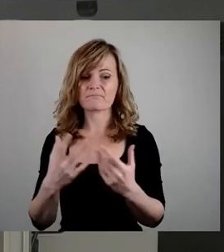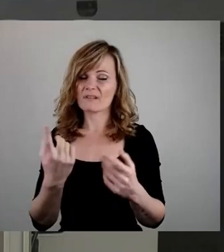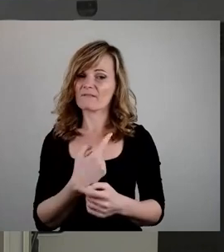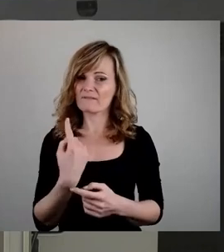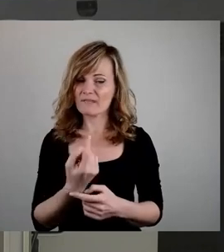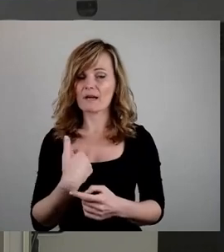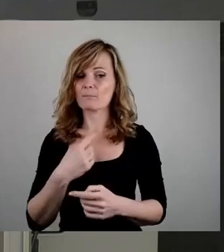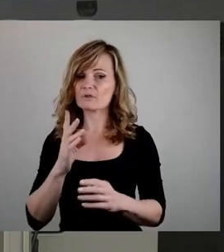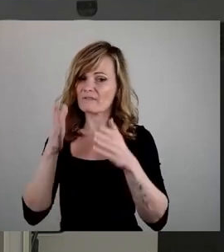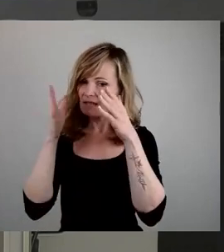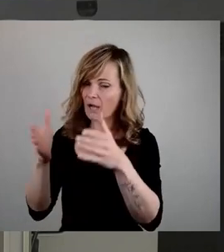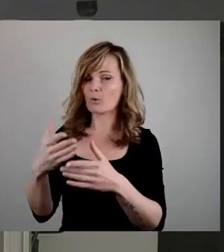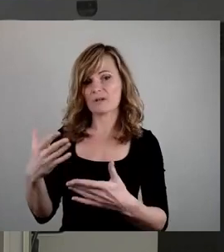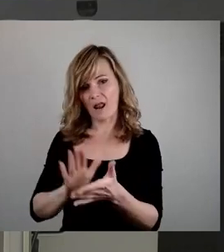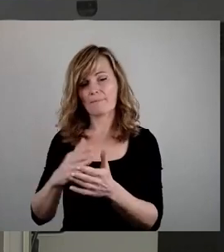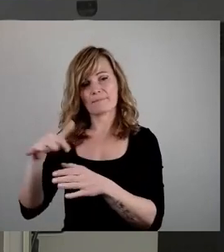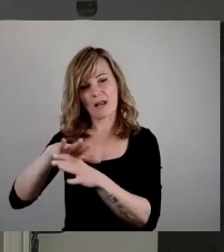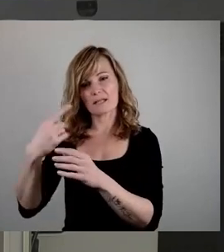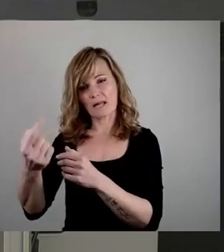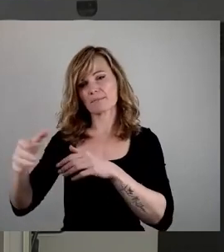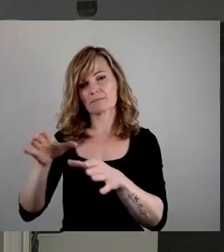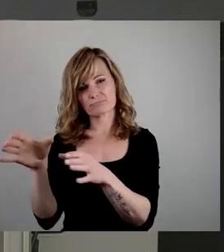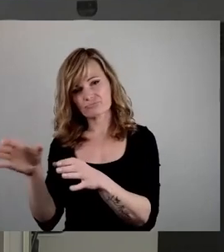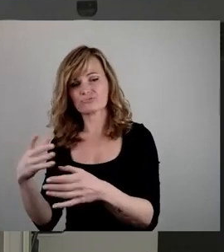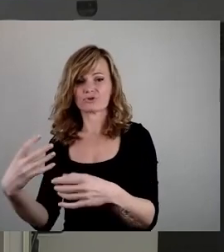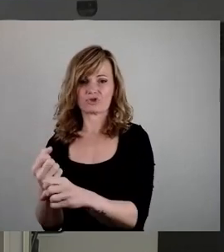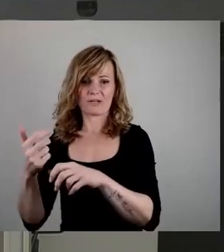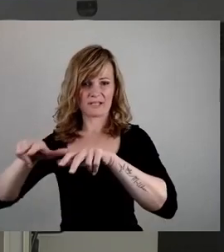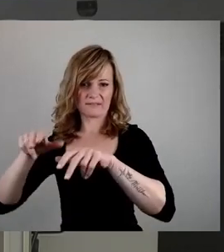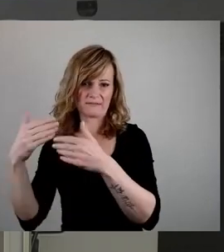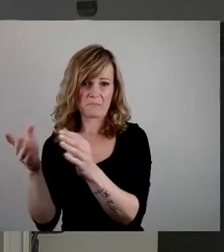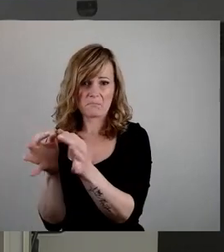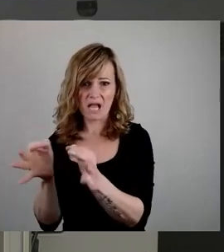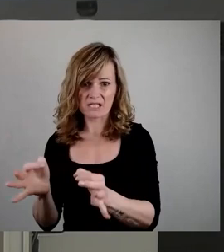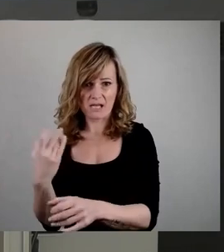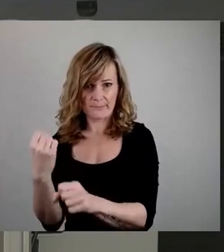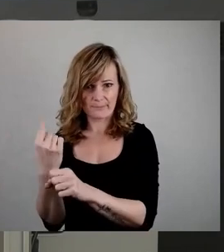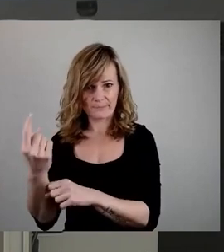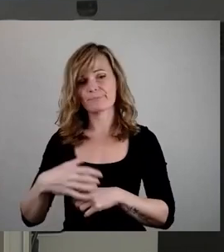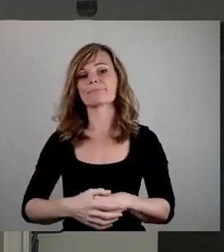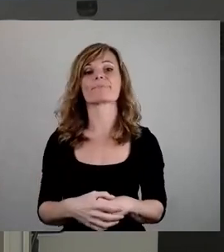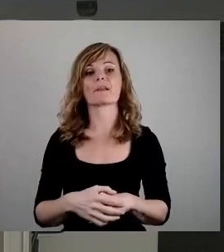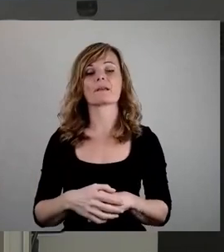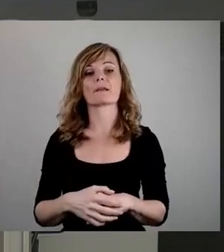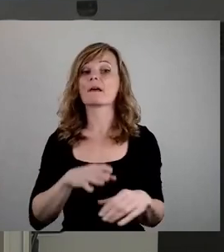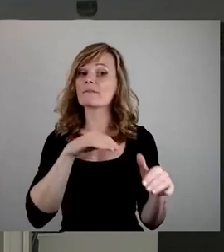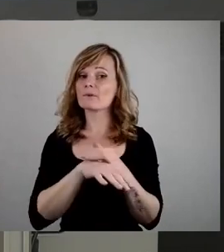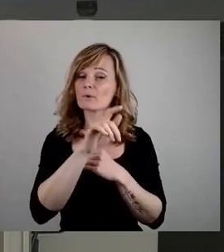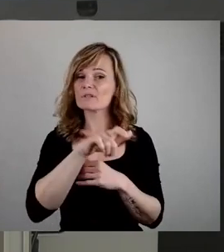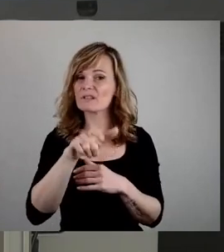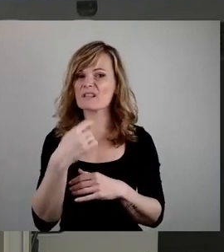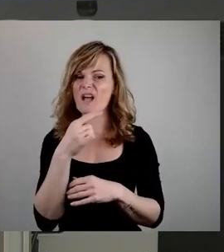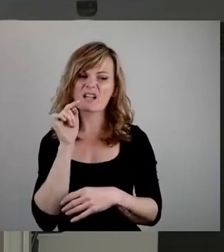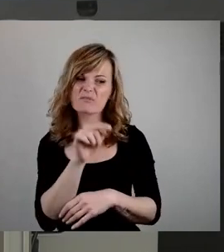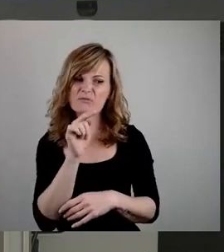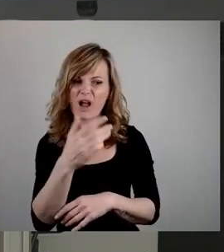verlassen müssen, dass das Land die entsprechenden Maßnahmen ergreift. Die Geflüchteten da vor das Loch zu schieben, ist